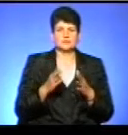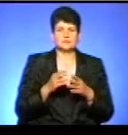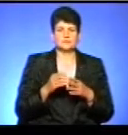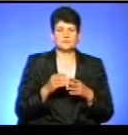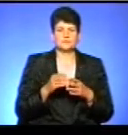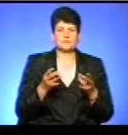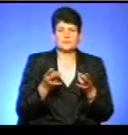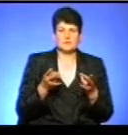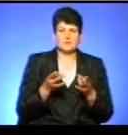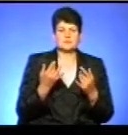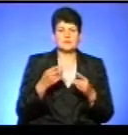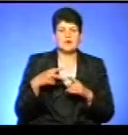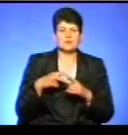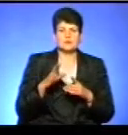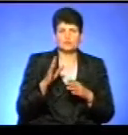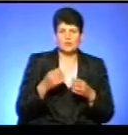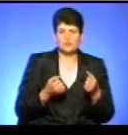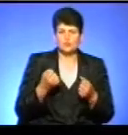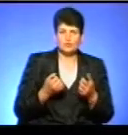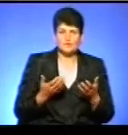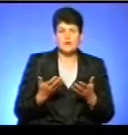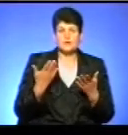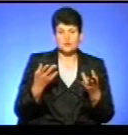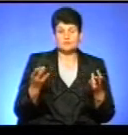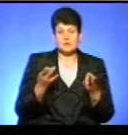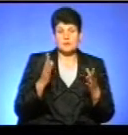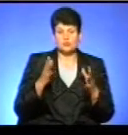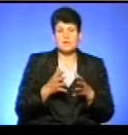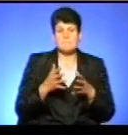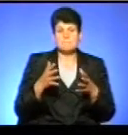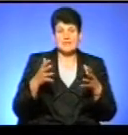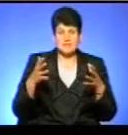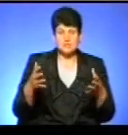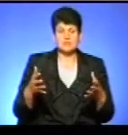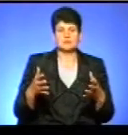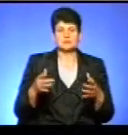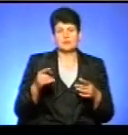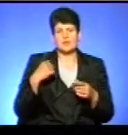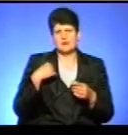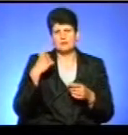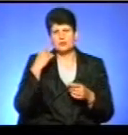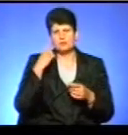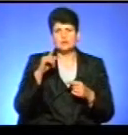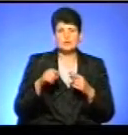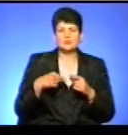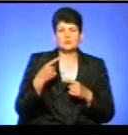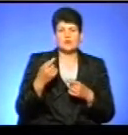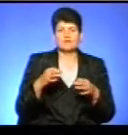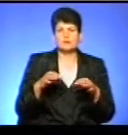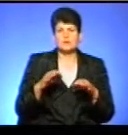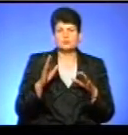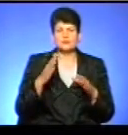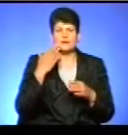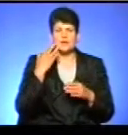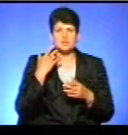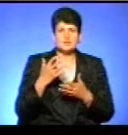будемо бачити, яка буде загруженість цього автомобіля. Якщо потреба буде більшому, думаю, що на другий автомобіль буде значно